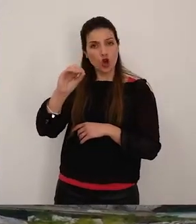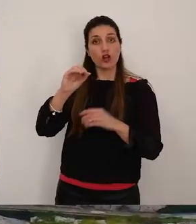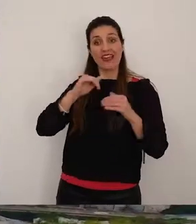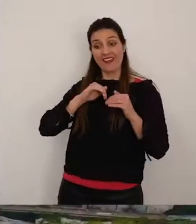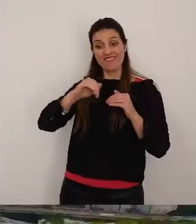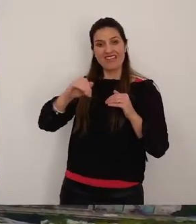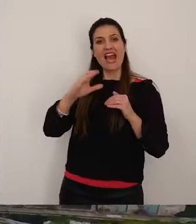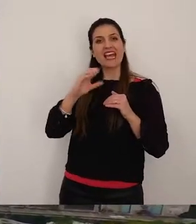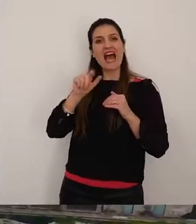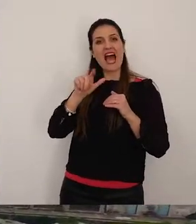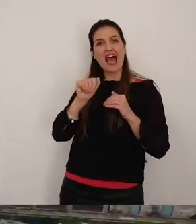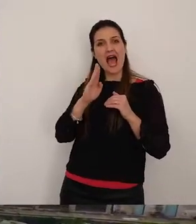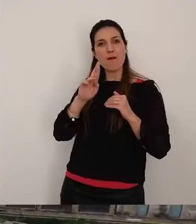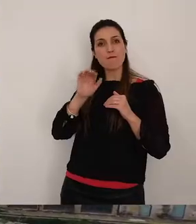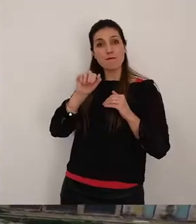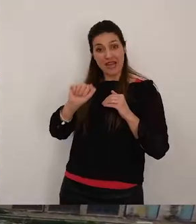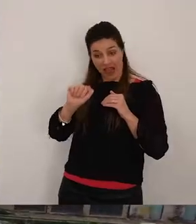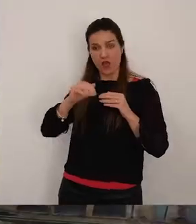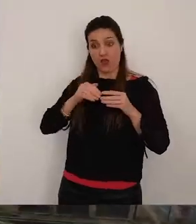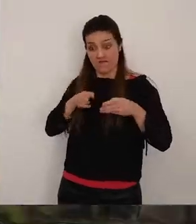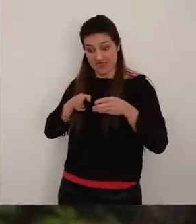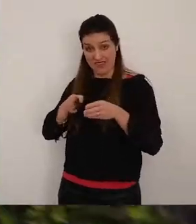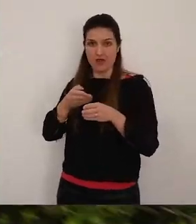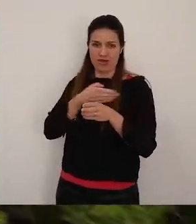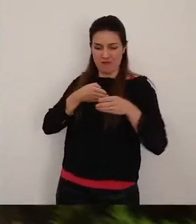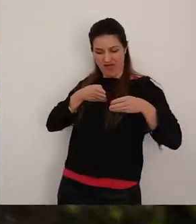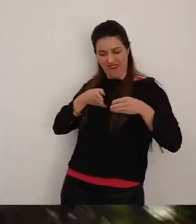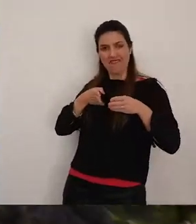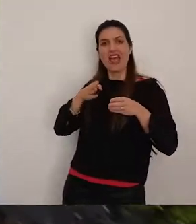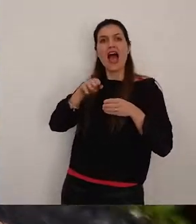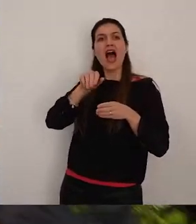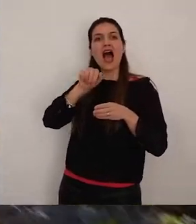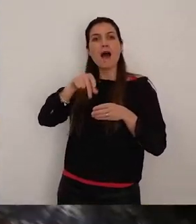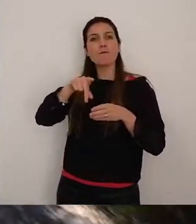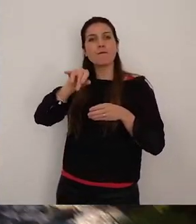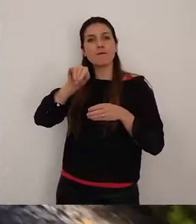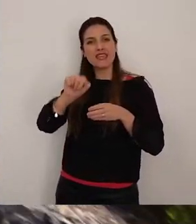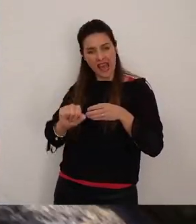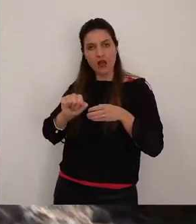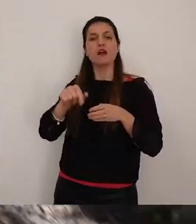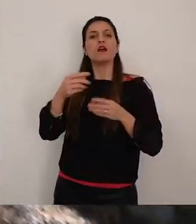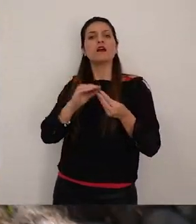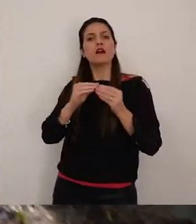prolungamento della via appia costruita nel 312 avanti cristo da claudio appio cieco